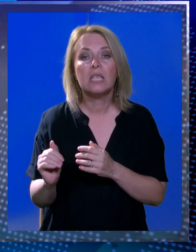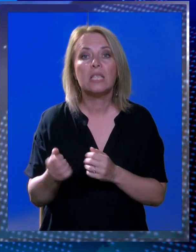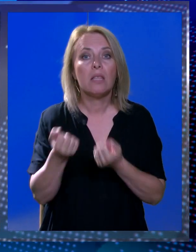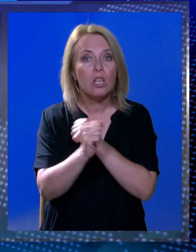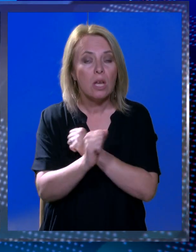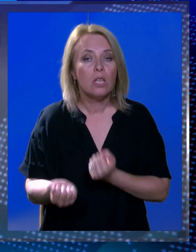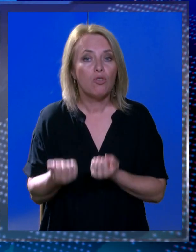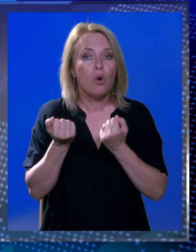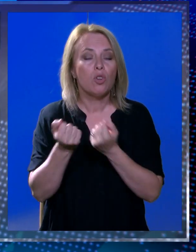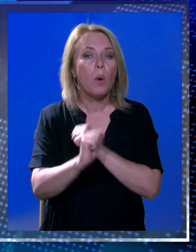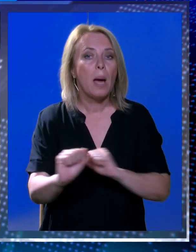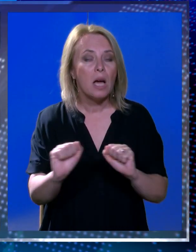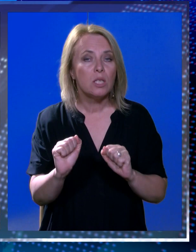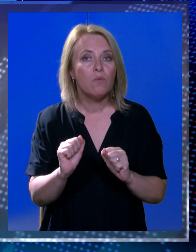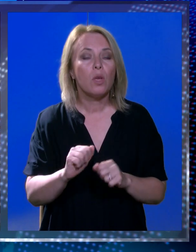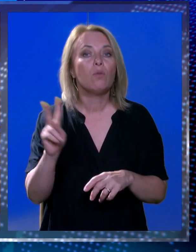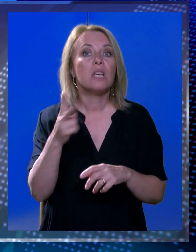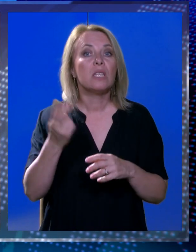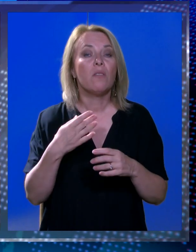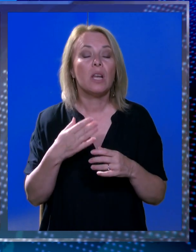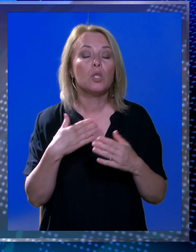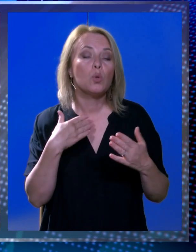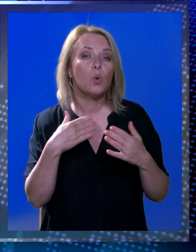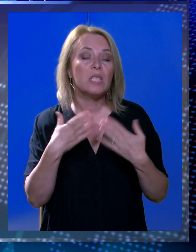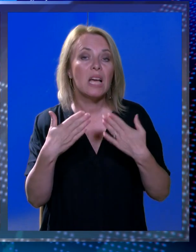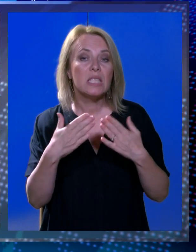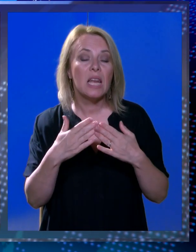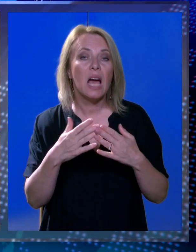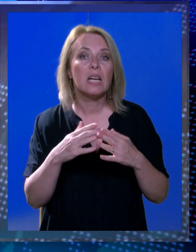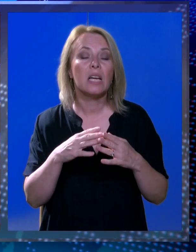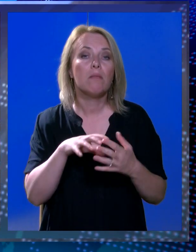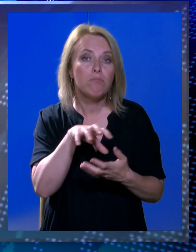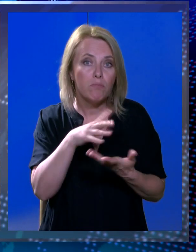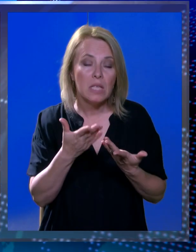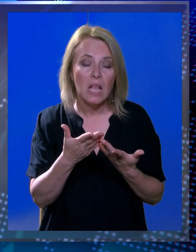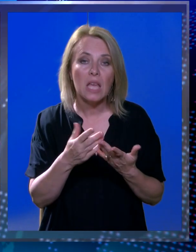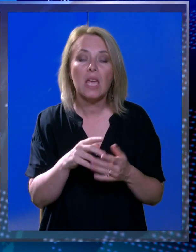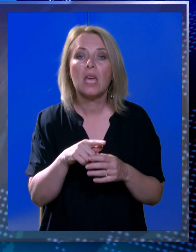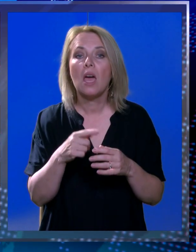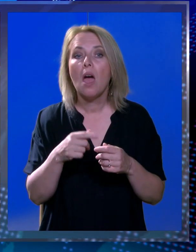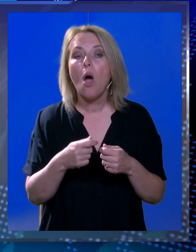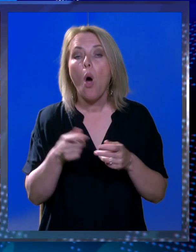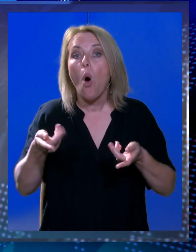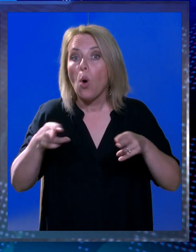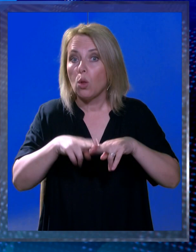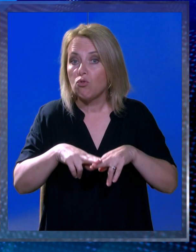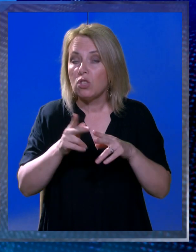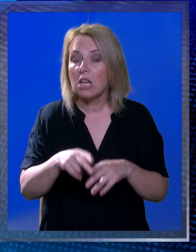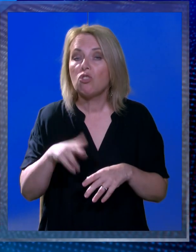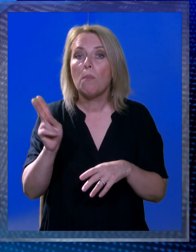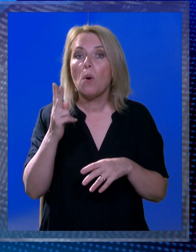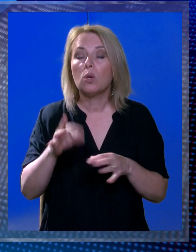skalina sazvali su sastanak sa roditeljima djece i zajednički odlučili kako će se s apelom za pomoć obratiti javnosti, ali i gradu